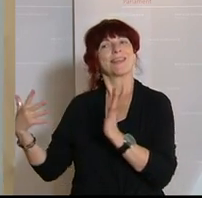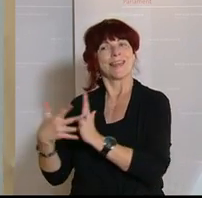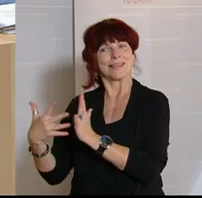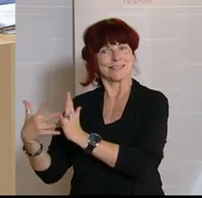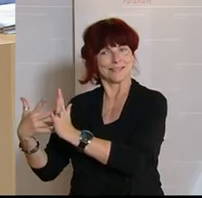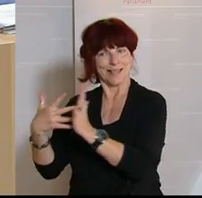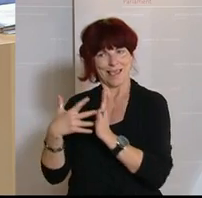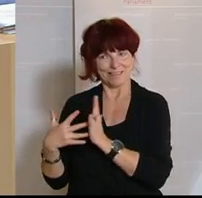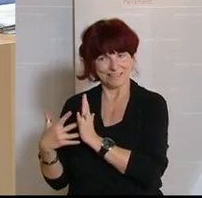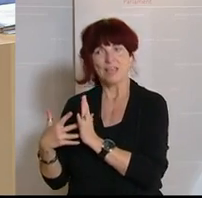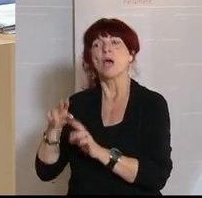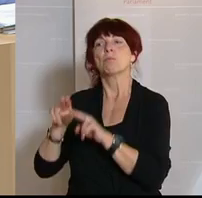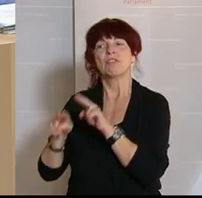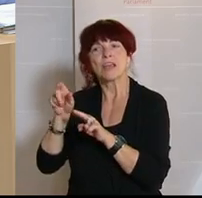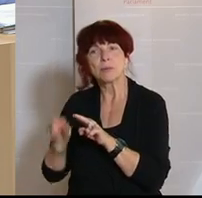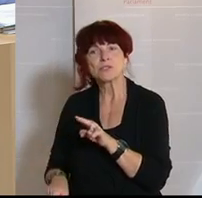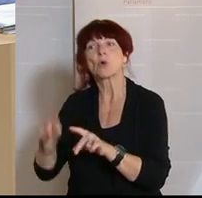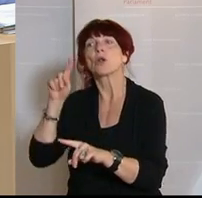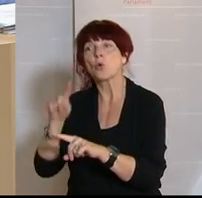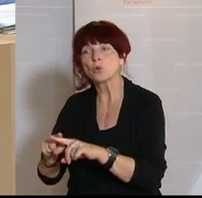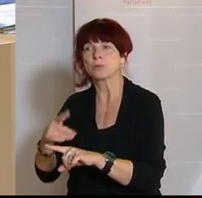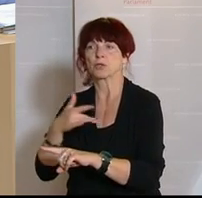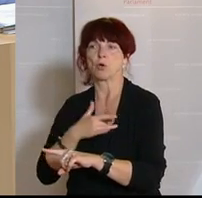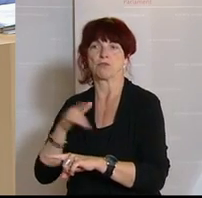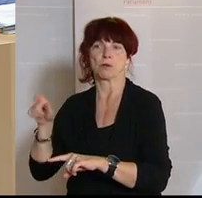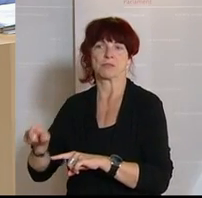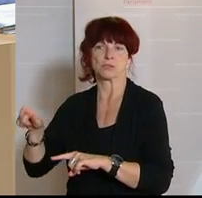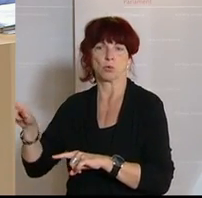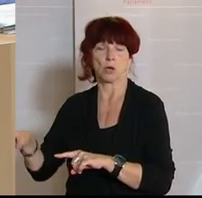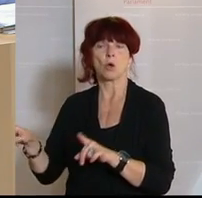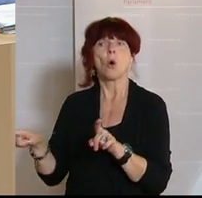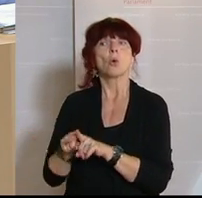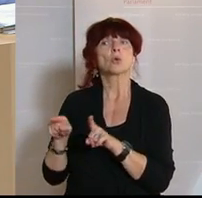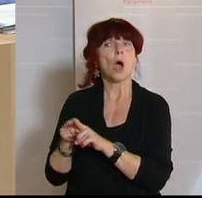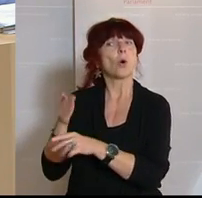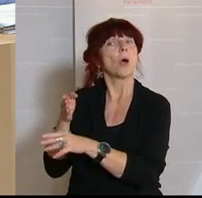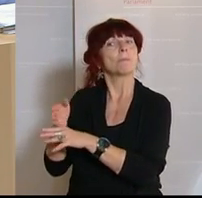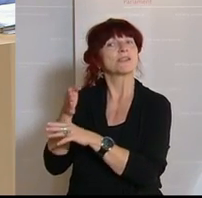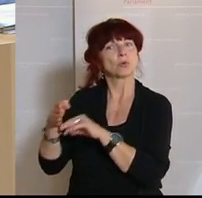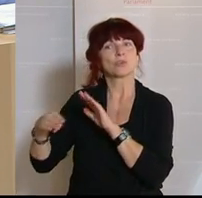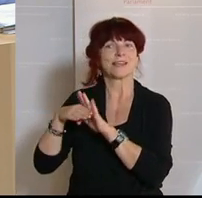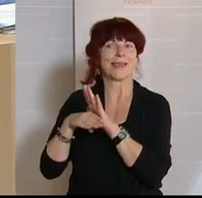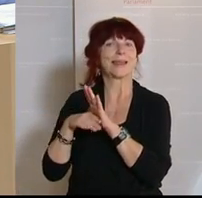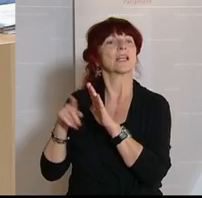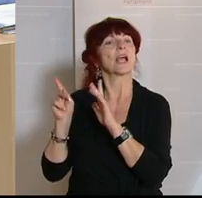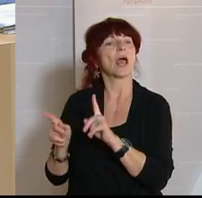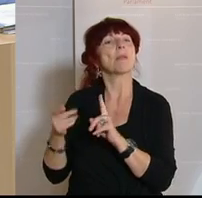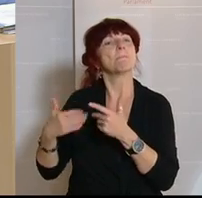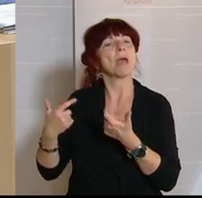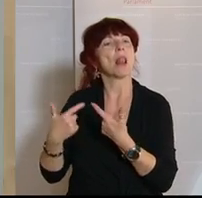aber auch der Pflegerinnen und Pfleger. Und dass damit auch die Besuchsregelungen gelockert werden können. So hoffe ich, mit allen